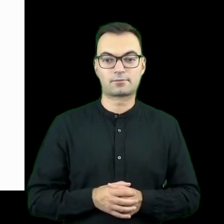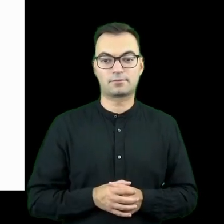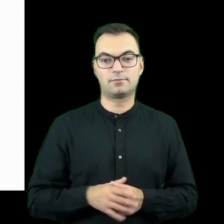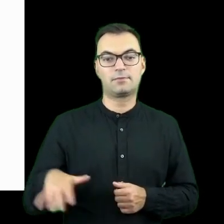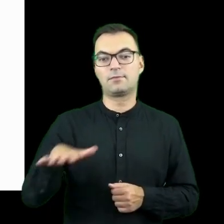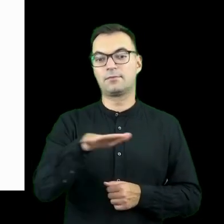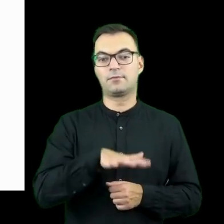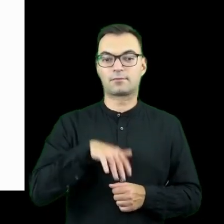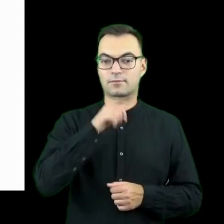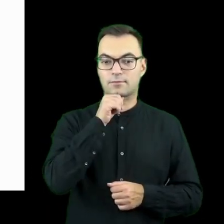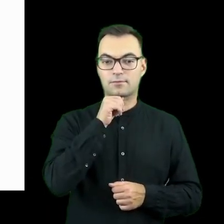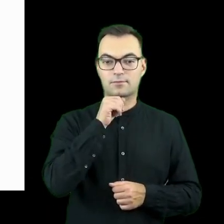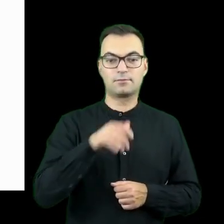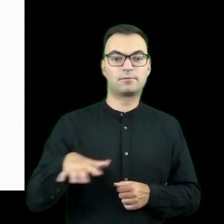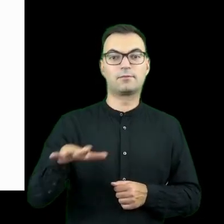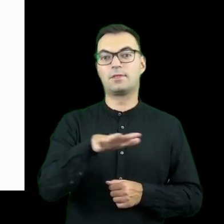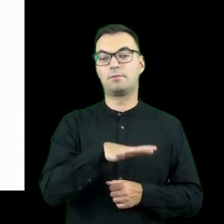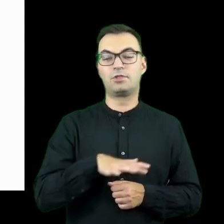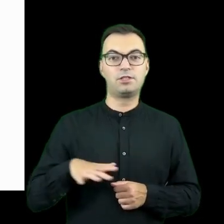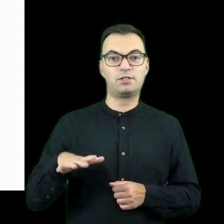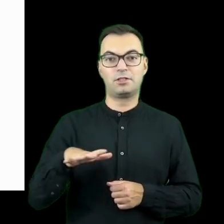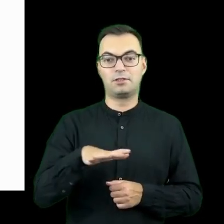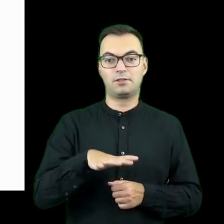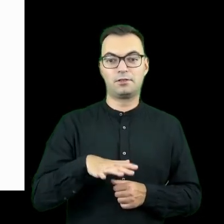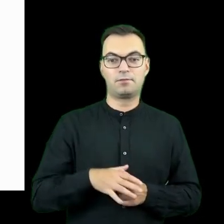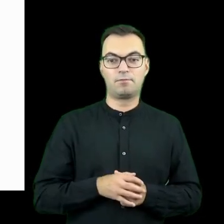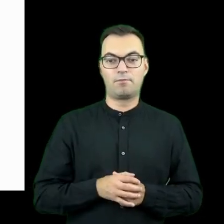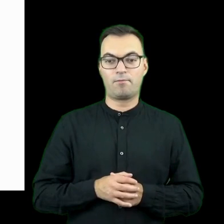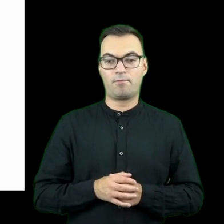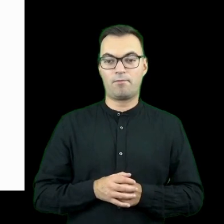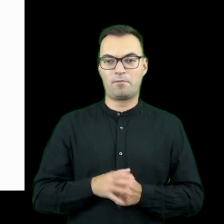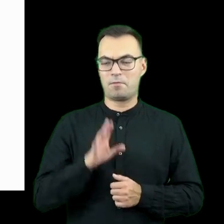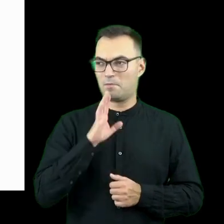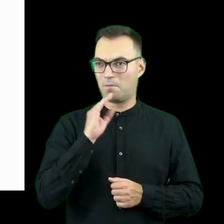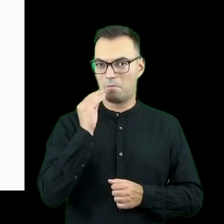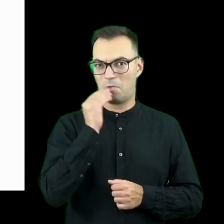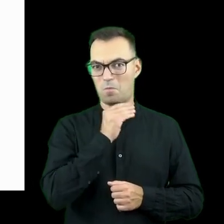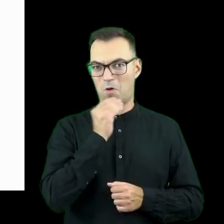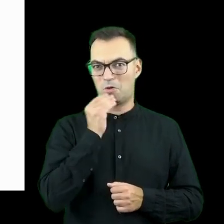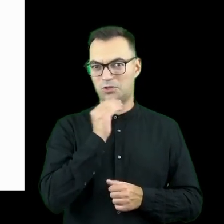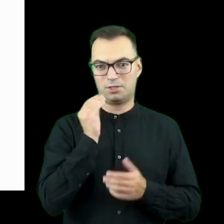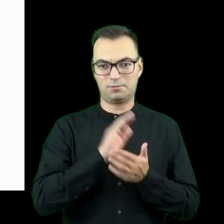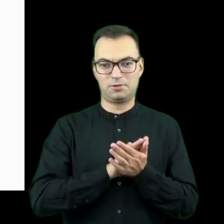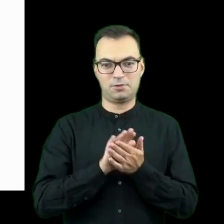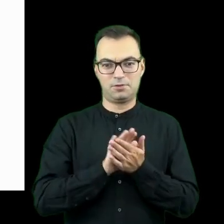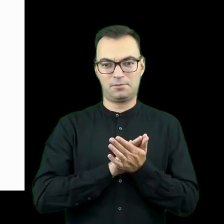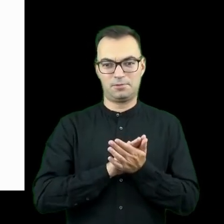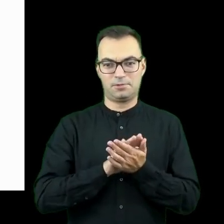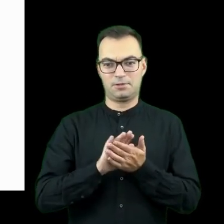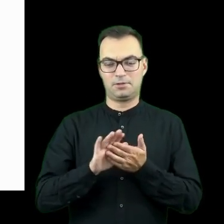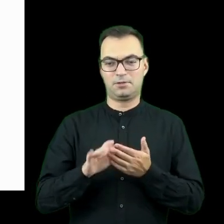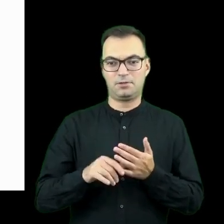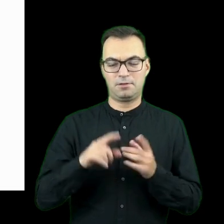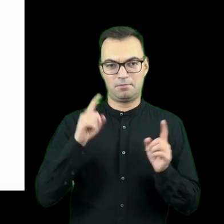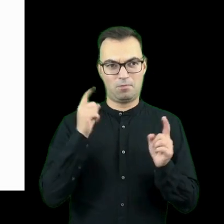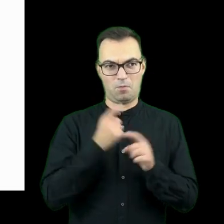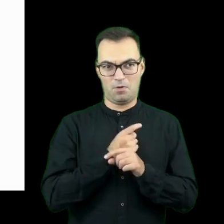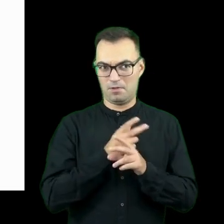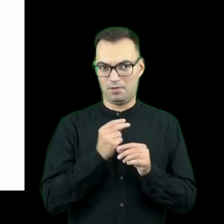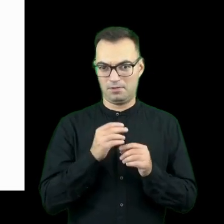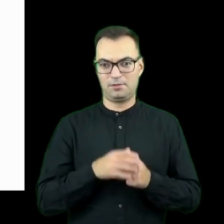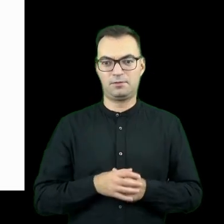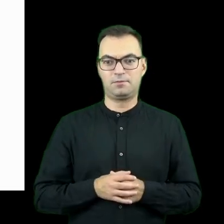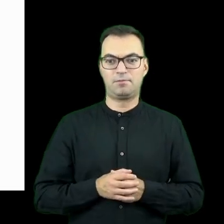przestrzenia, przestrzeń bodajże na Pomorzu, przepraszam, jeśli się w tym momencie przejęzyczyłem,